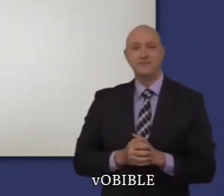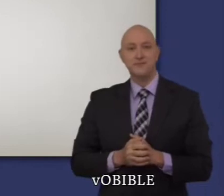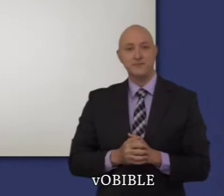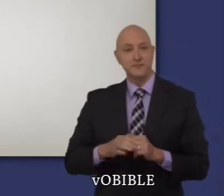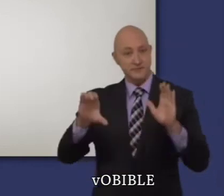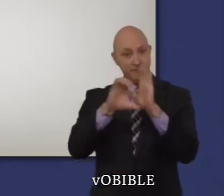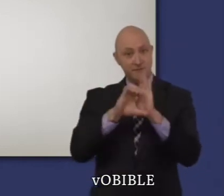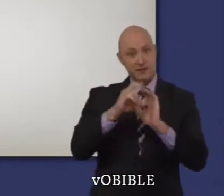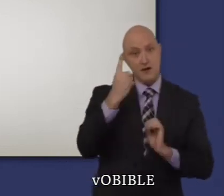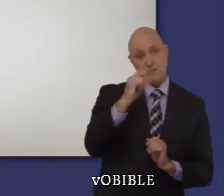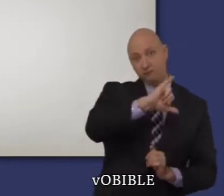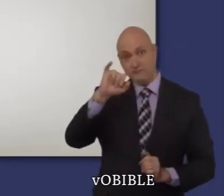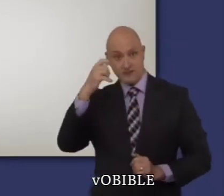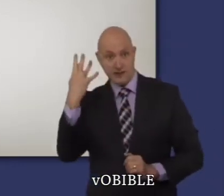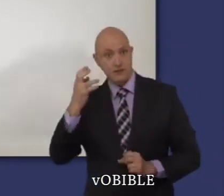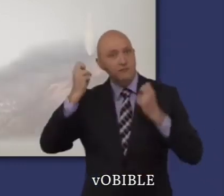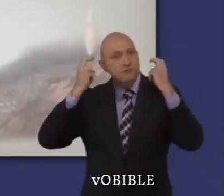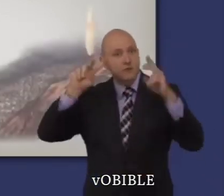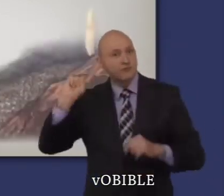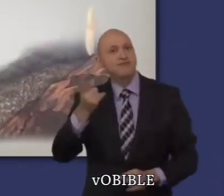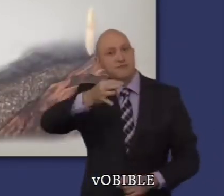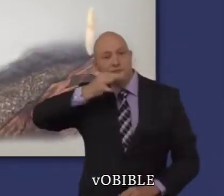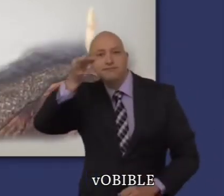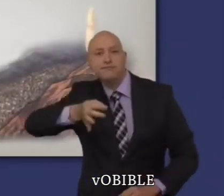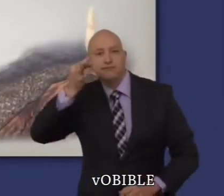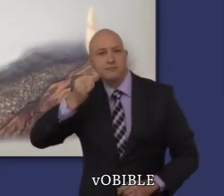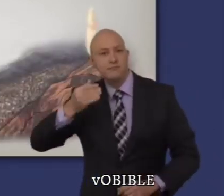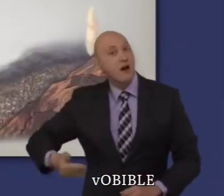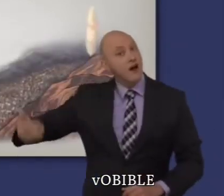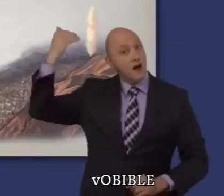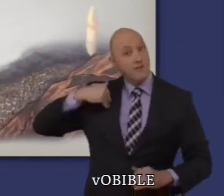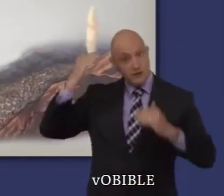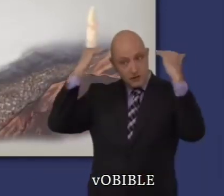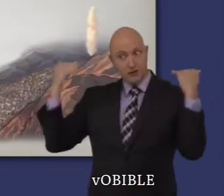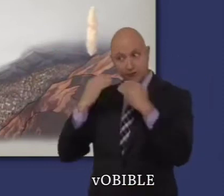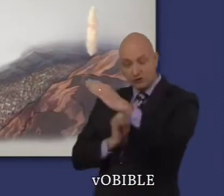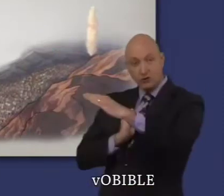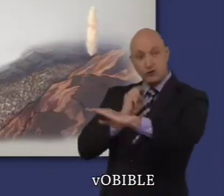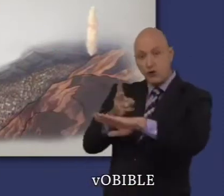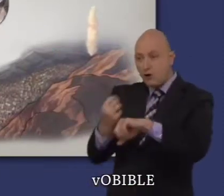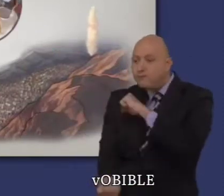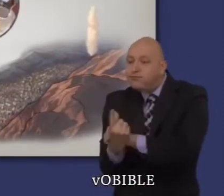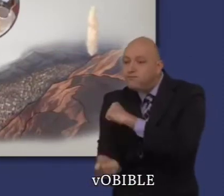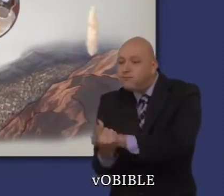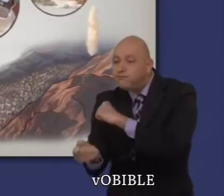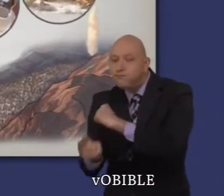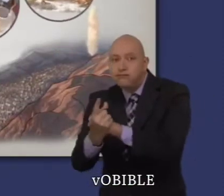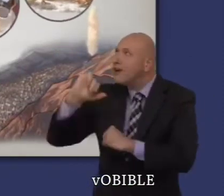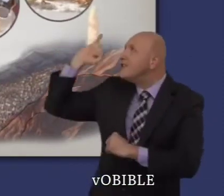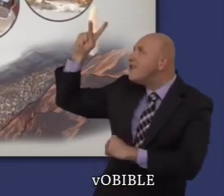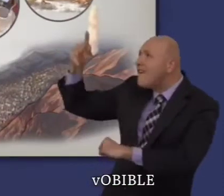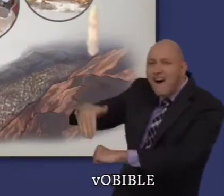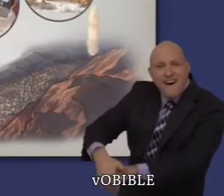le premier discours rapporté au chapitre 1 à 4, Moïse retrace l'histoire d'Israël après l'Exode et encourage les israélites à